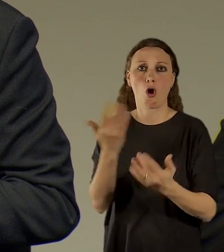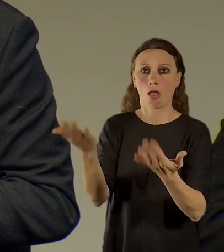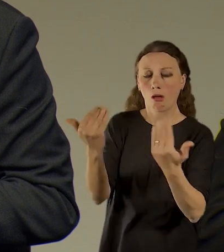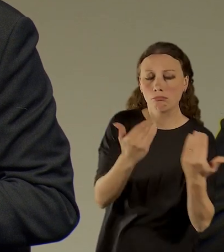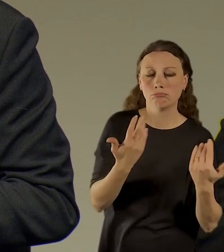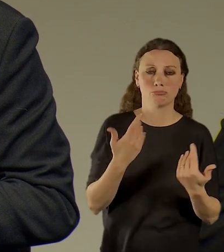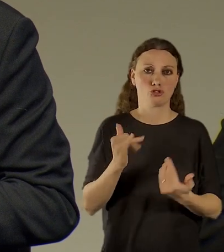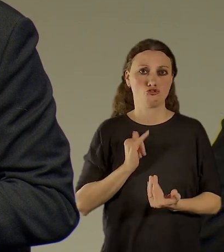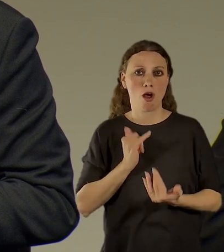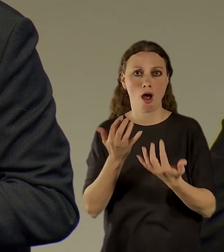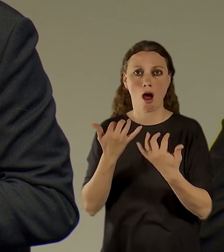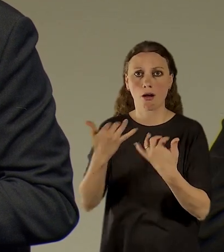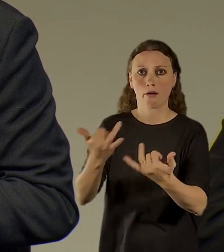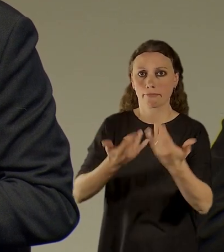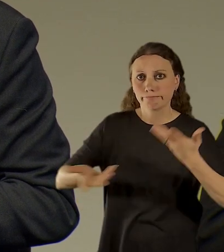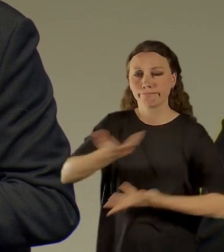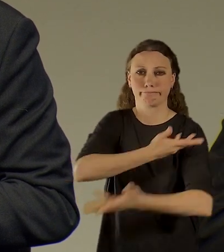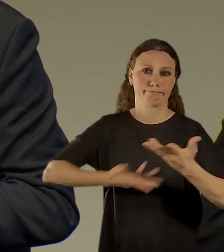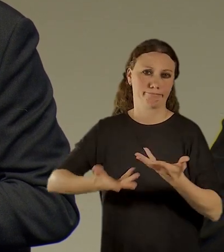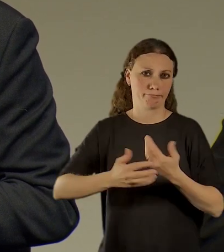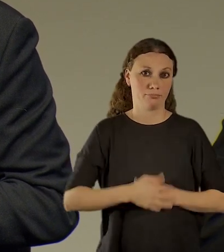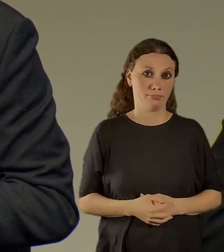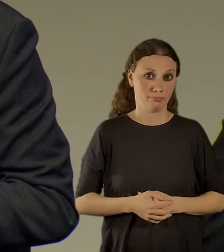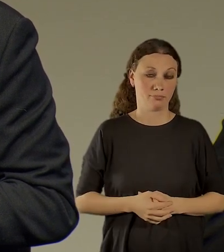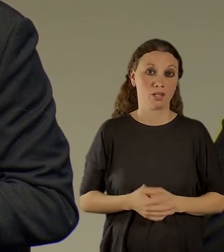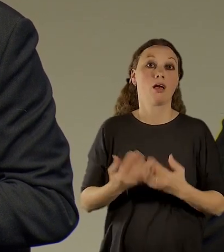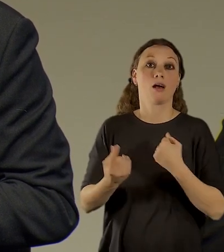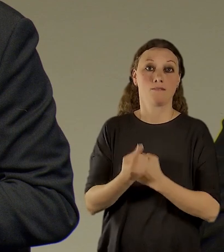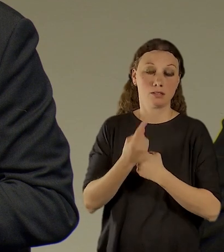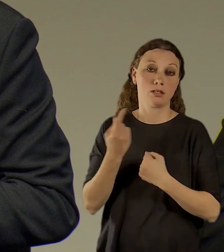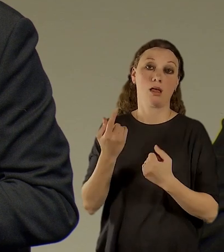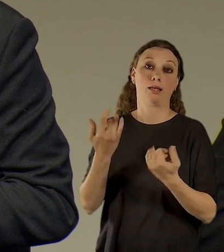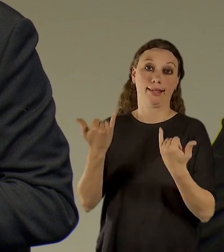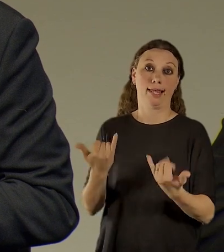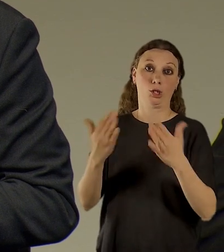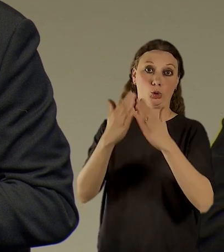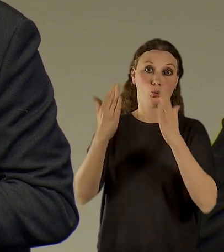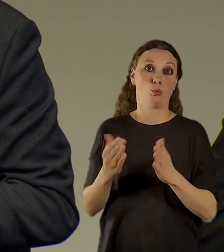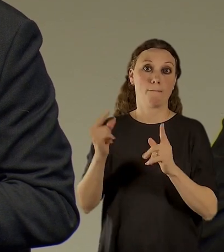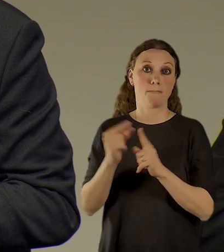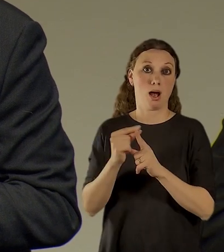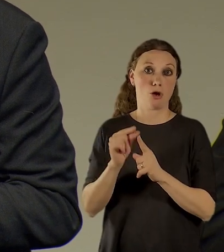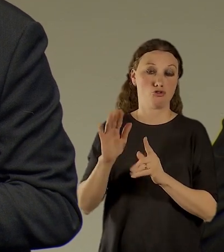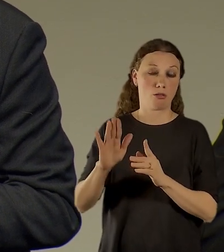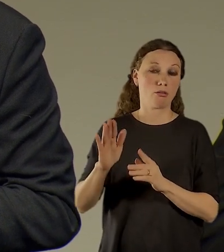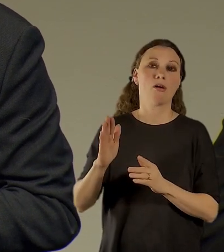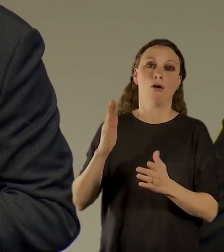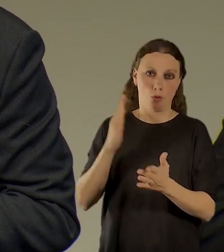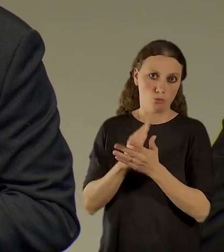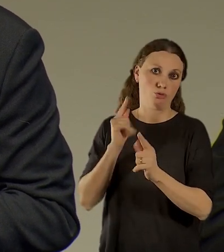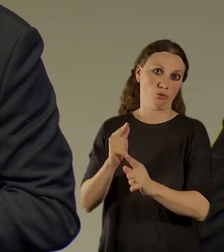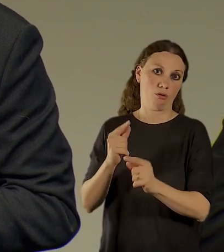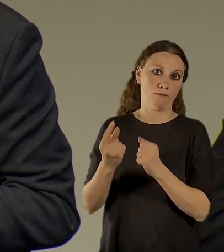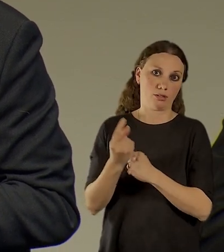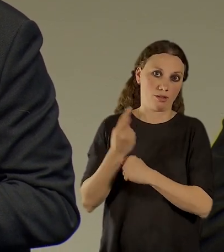vykrystalizoval tímhle směrem. Dneska si myslím, že my to připravujeme tak, aby skutečně to bylo aspoň na tu jednotku dočasnosti,